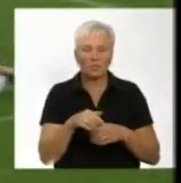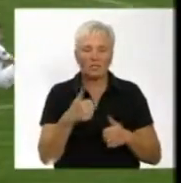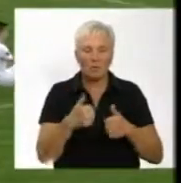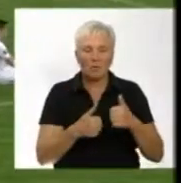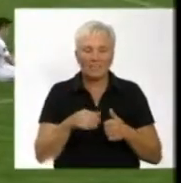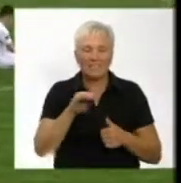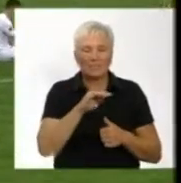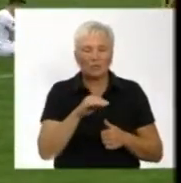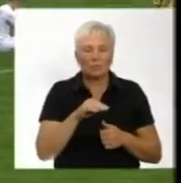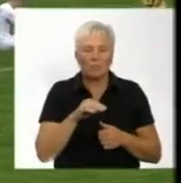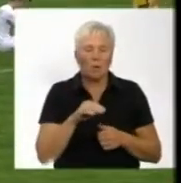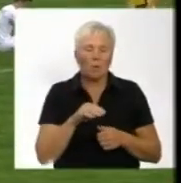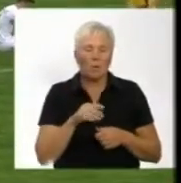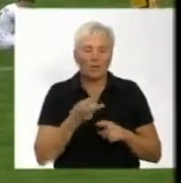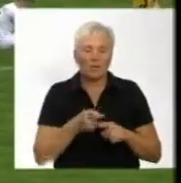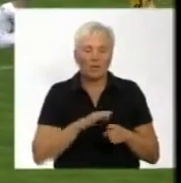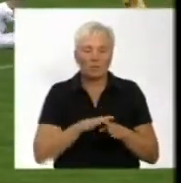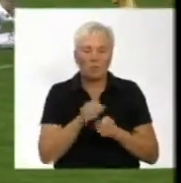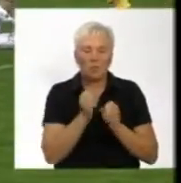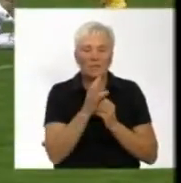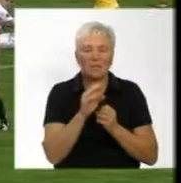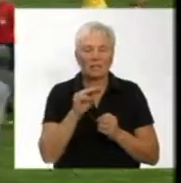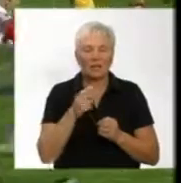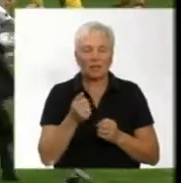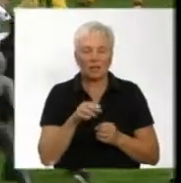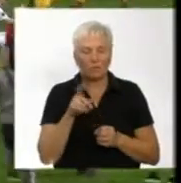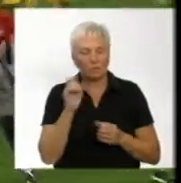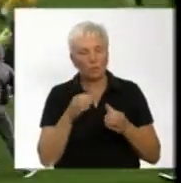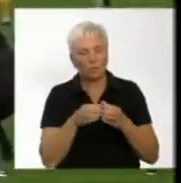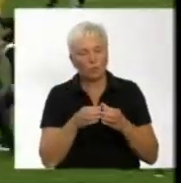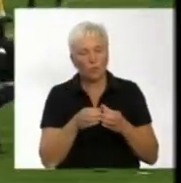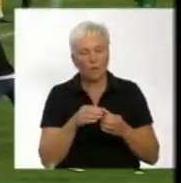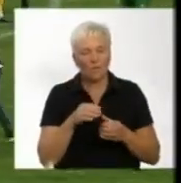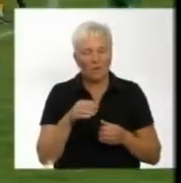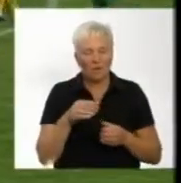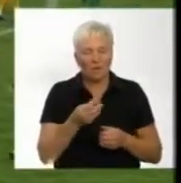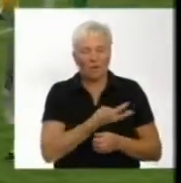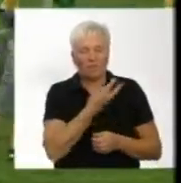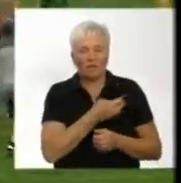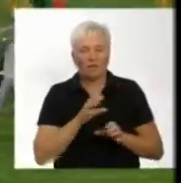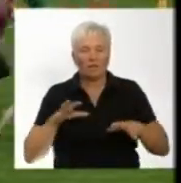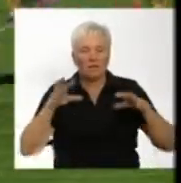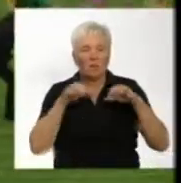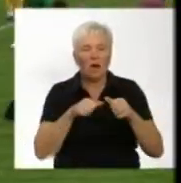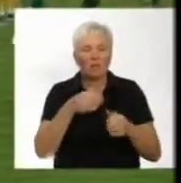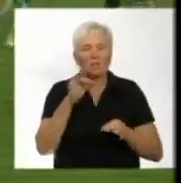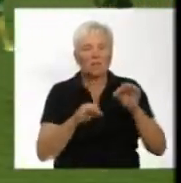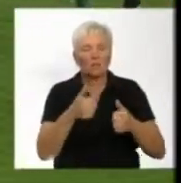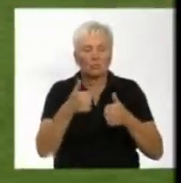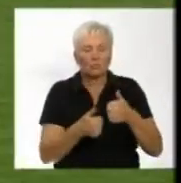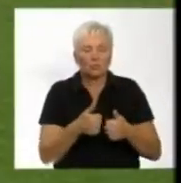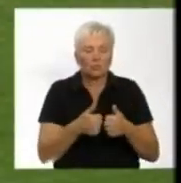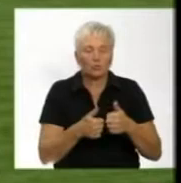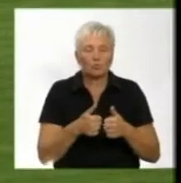Житомирським полістем, який відбувся 15 травня. Тоді група футбольних фанатів напала на головного арбітра матчу Дениса